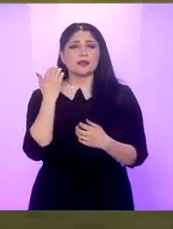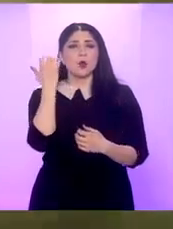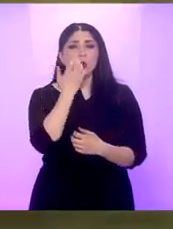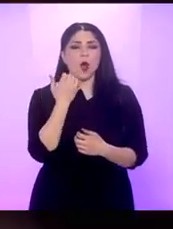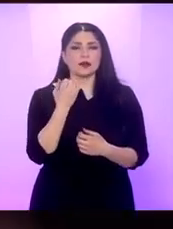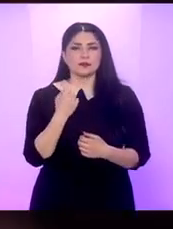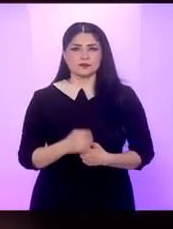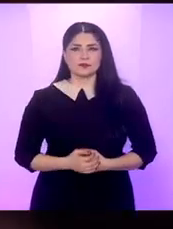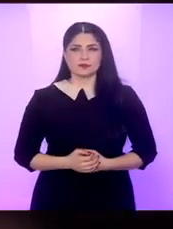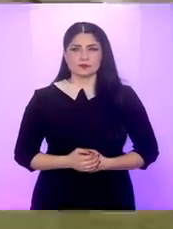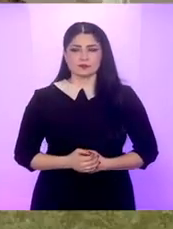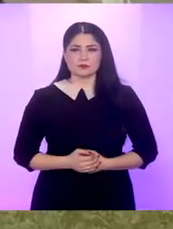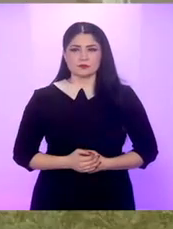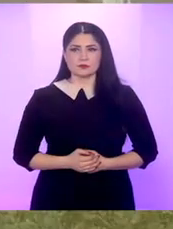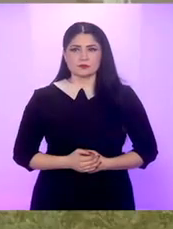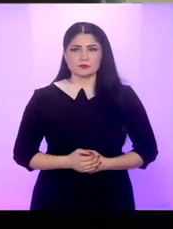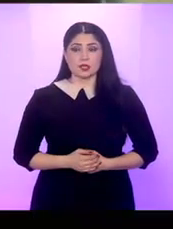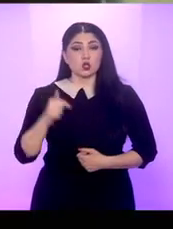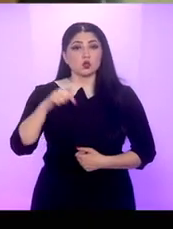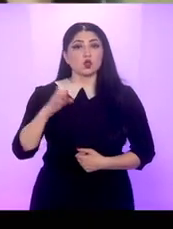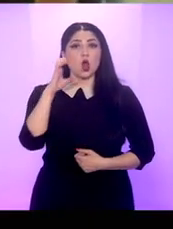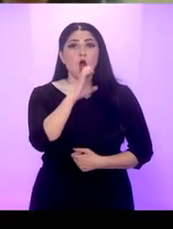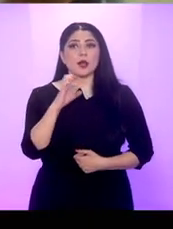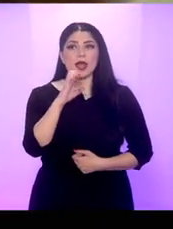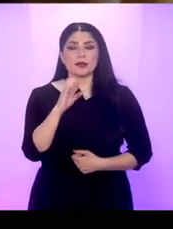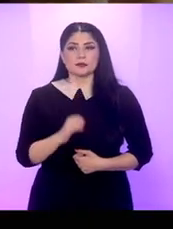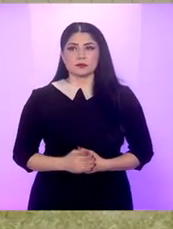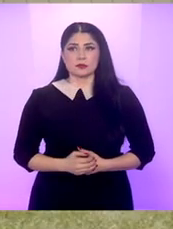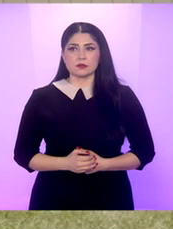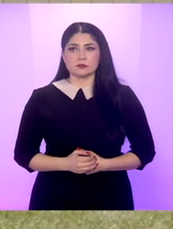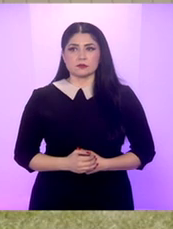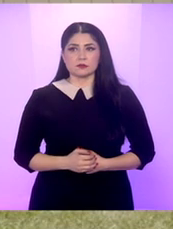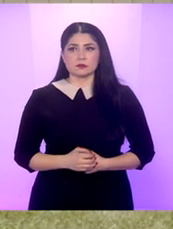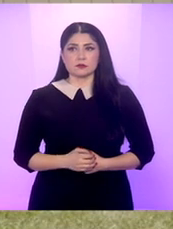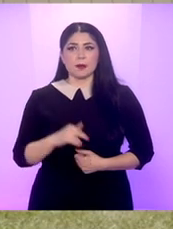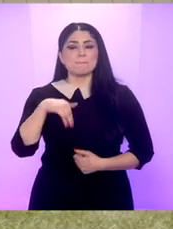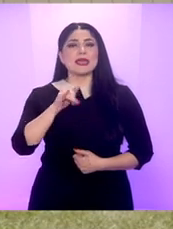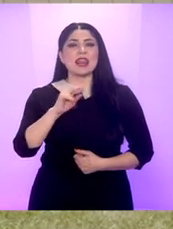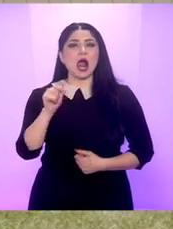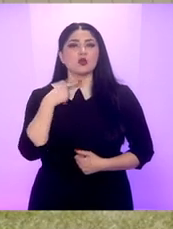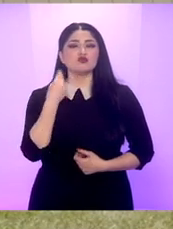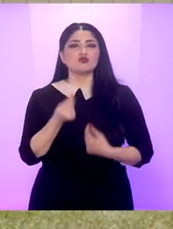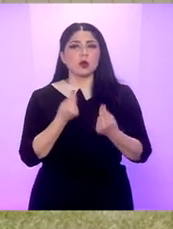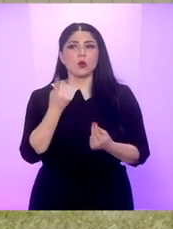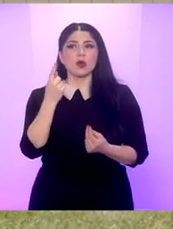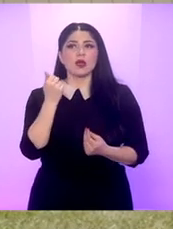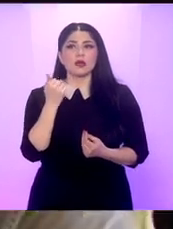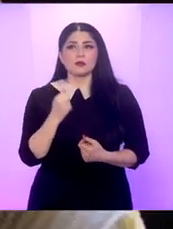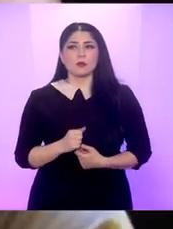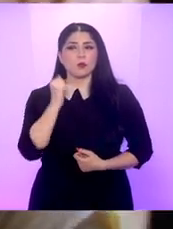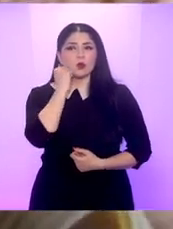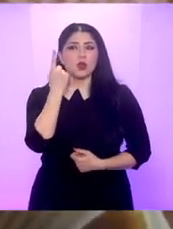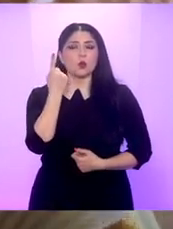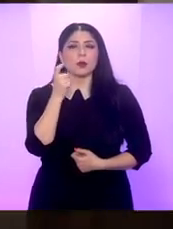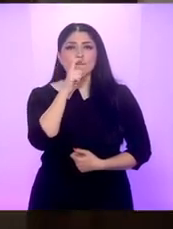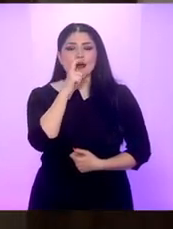Cea mai bună actriță în rol secundar este sudcoreanca Yoon Yoo-yong pentru rolul ei din filmul Minarii în care joacă rolul unei bunice a unui